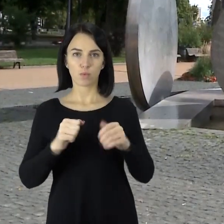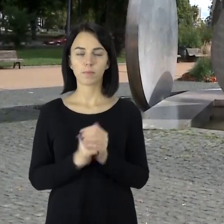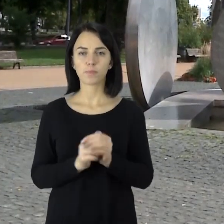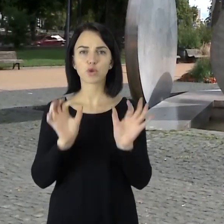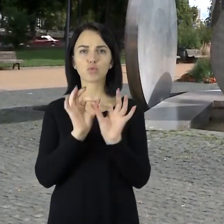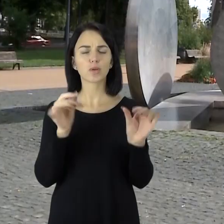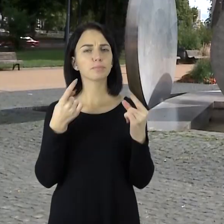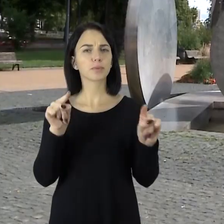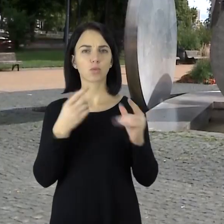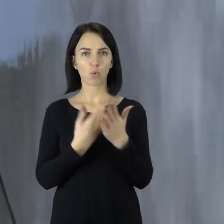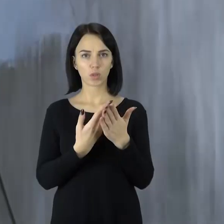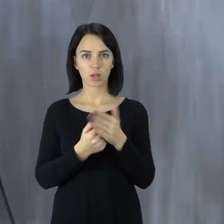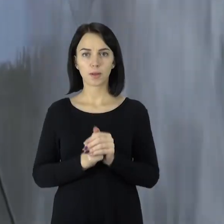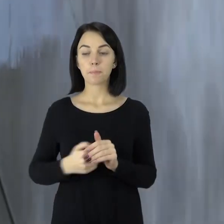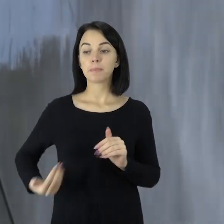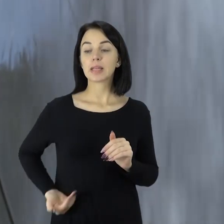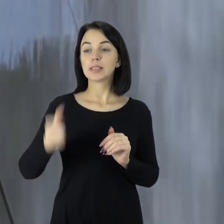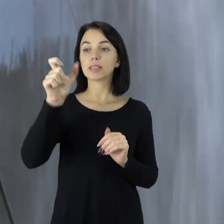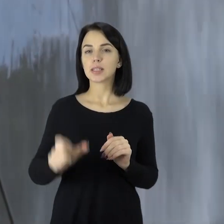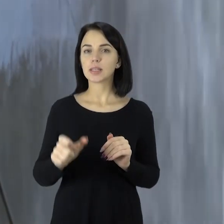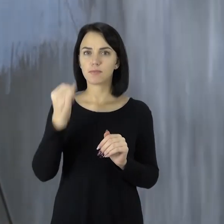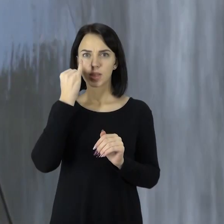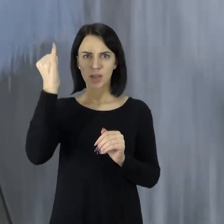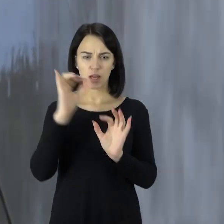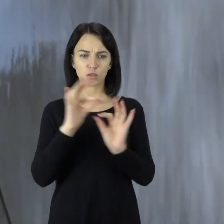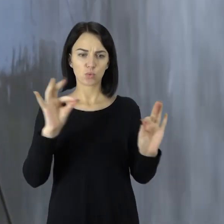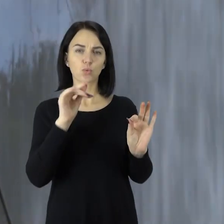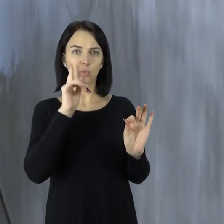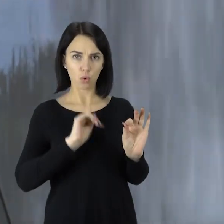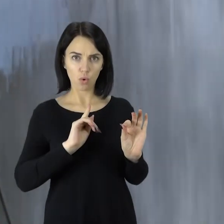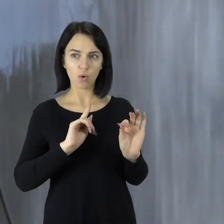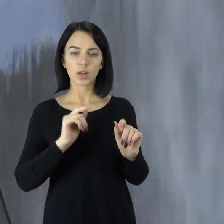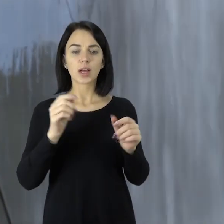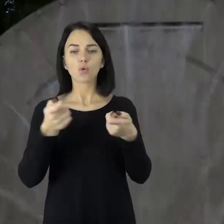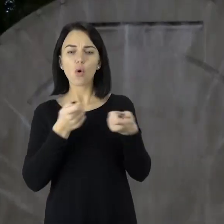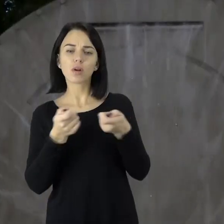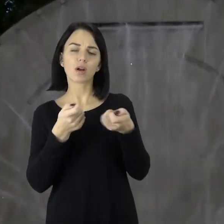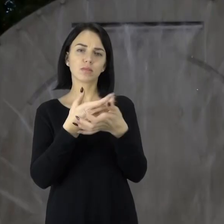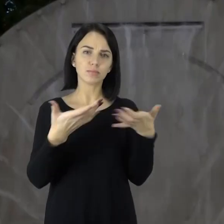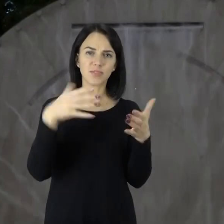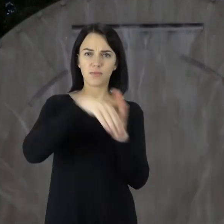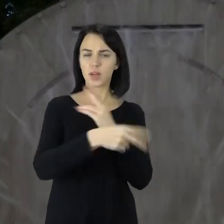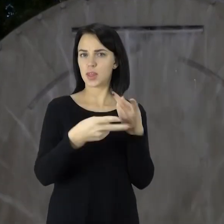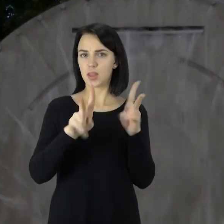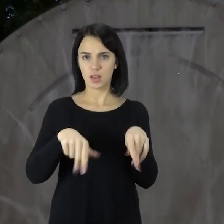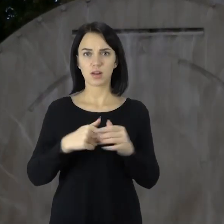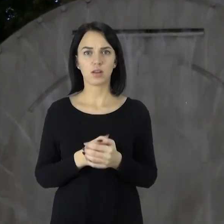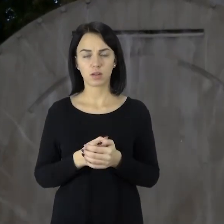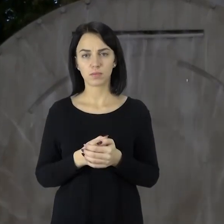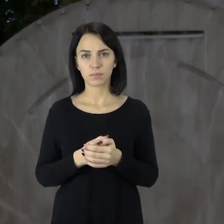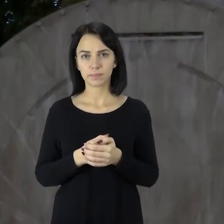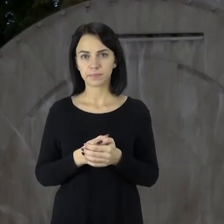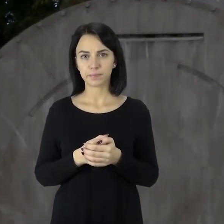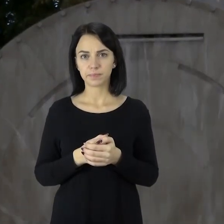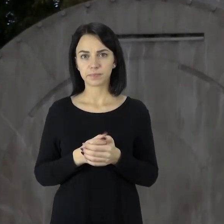gyventojai norinčiam pasiūlyti savo idėją, nebereikės būti kažkokios organizacijos nariu ir priklaustyti nuo šių organizacijų sprendimų.